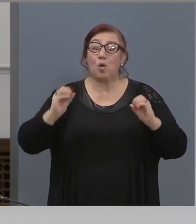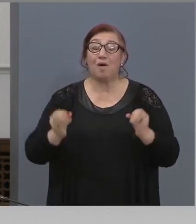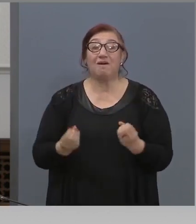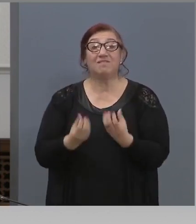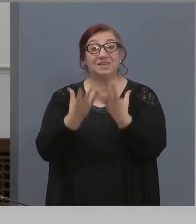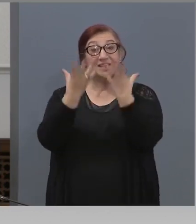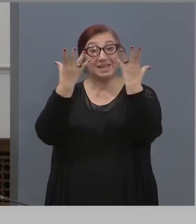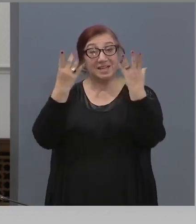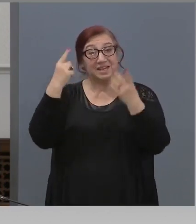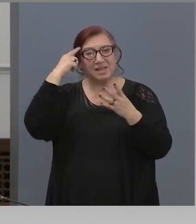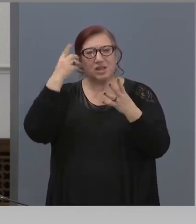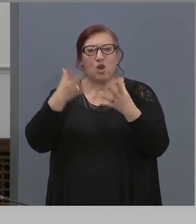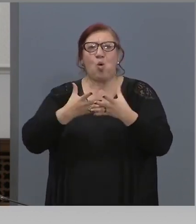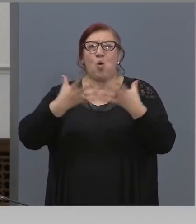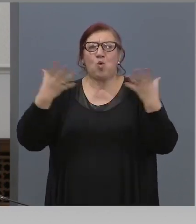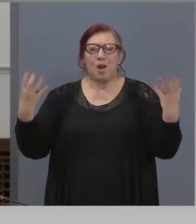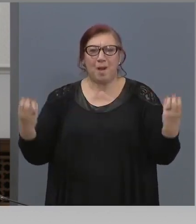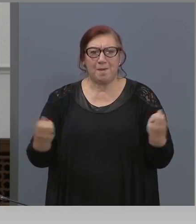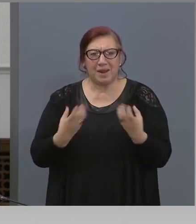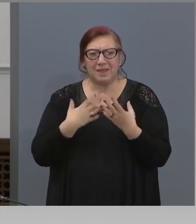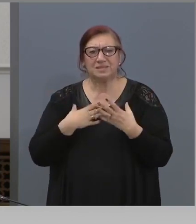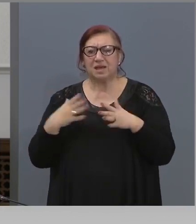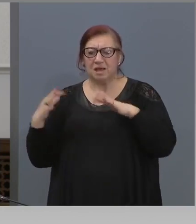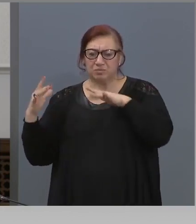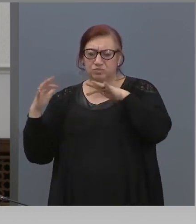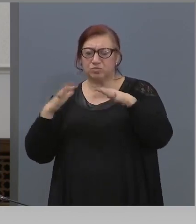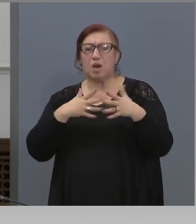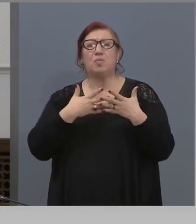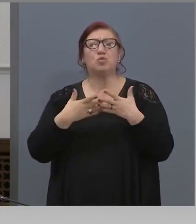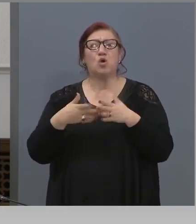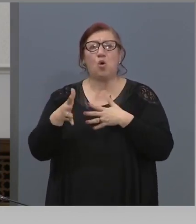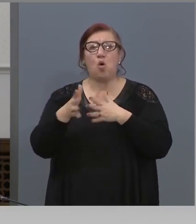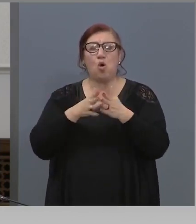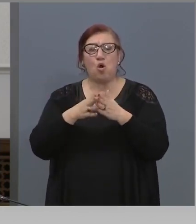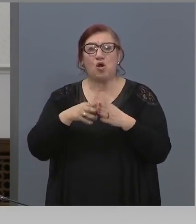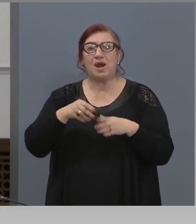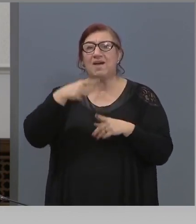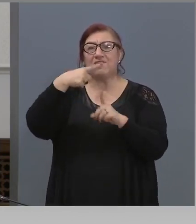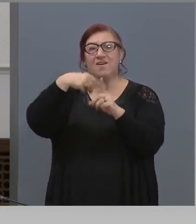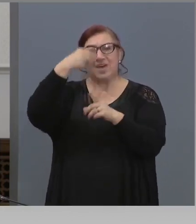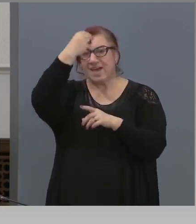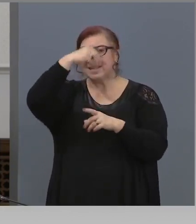празник. Знаете, събират се страшно много хора в света неделя. Там какво ще се направи?